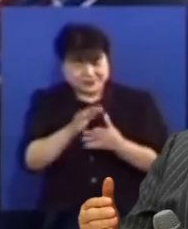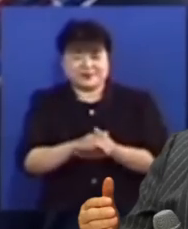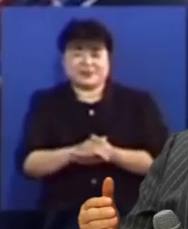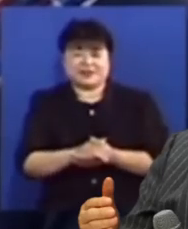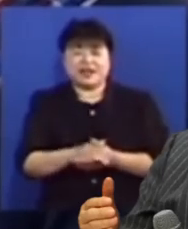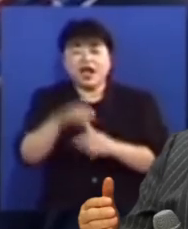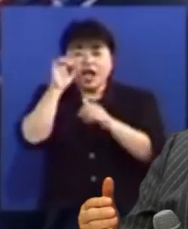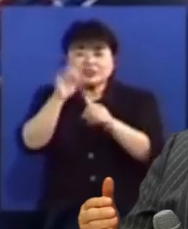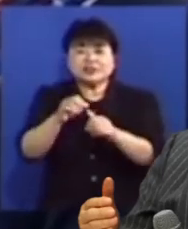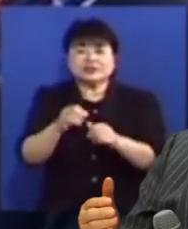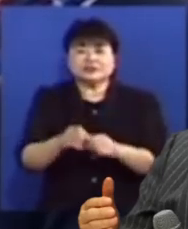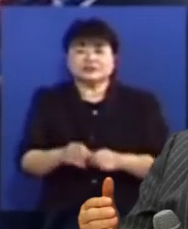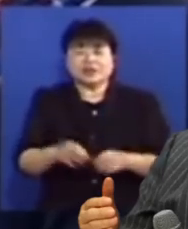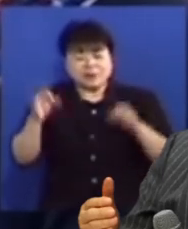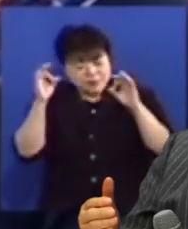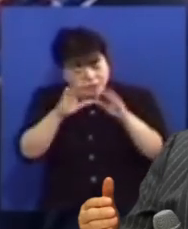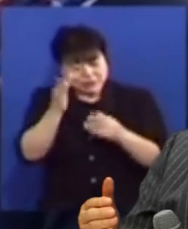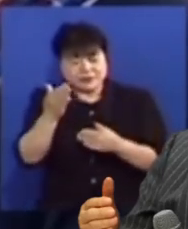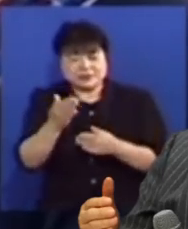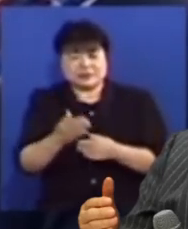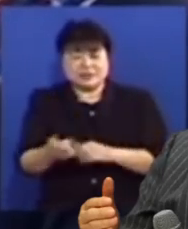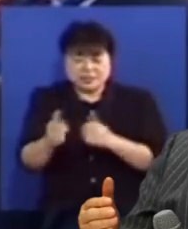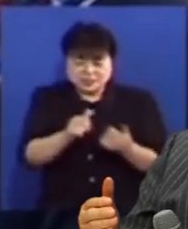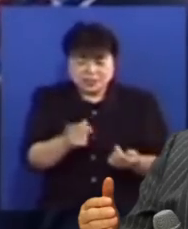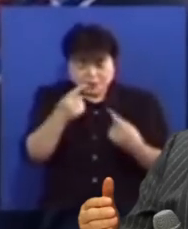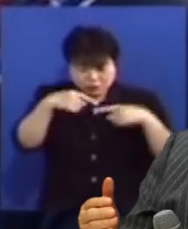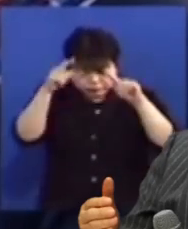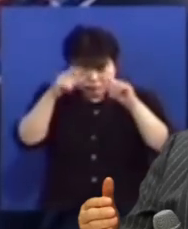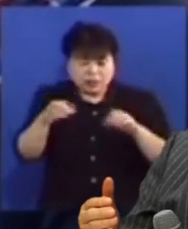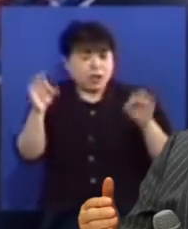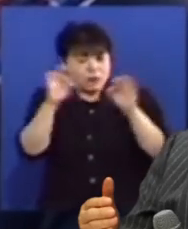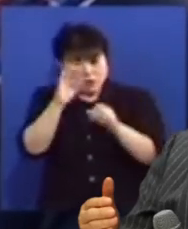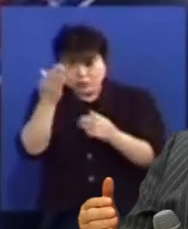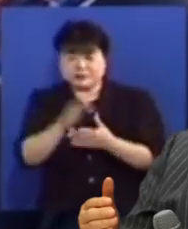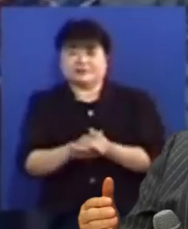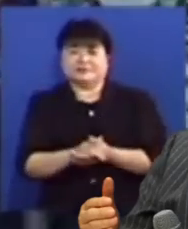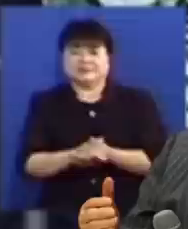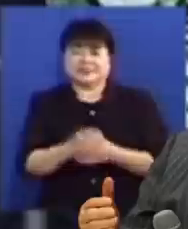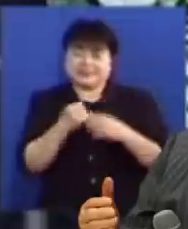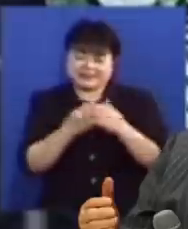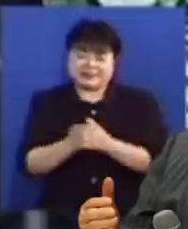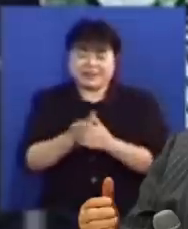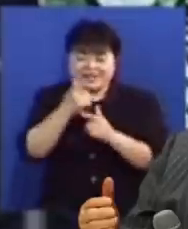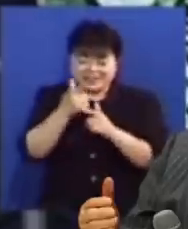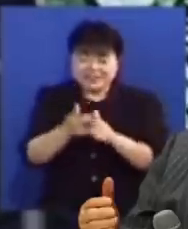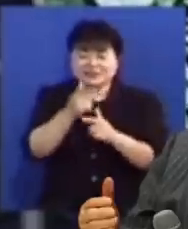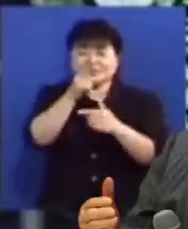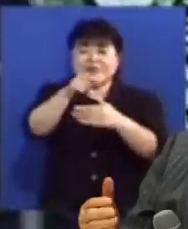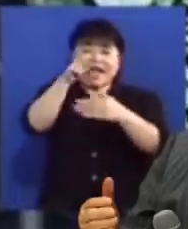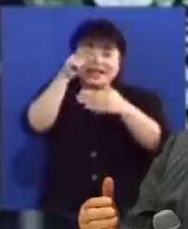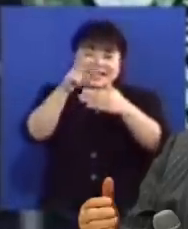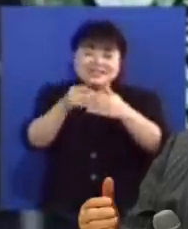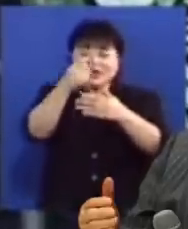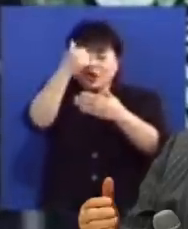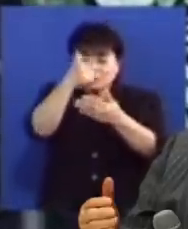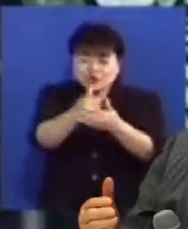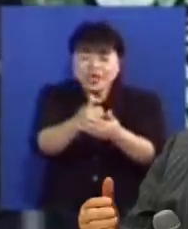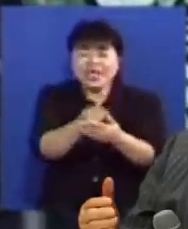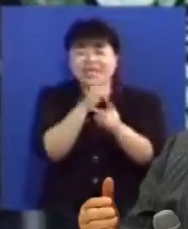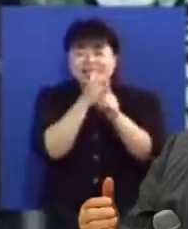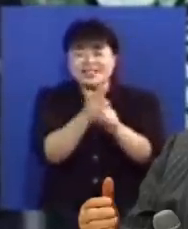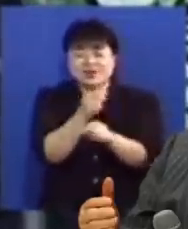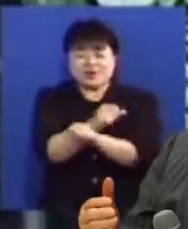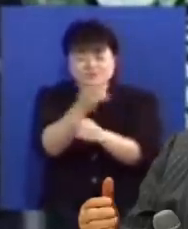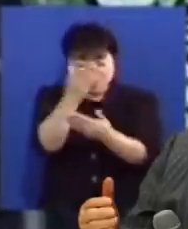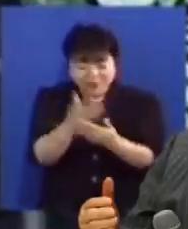저주가 청산되었습니다 사망과 음보가 청산되었었습니다 그러므로 우리는 예수 그리도 안에서 죄를 이기고